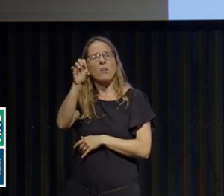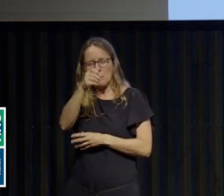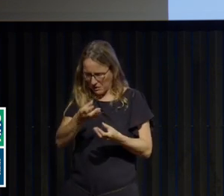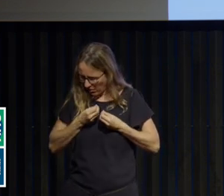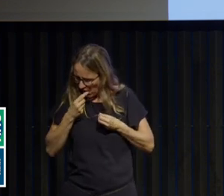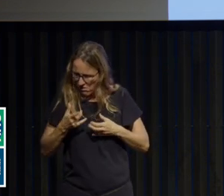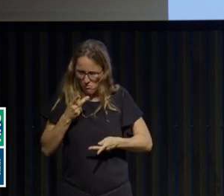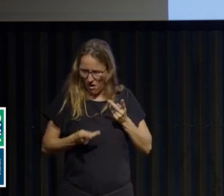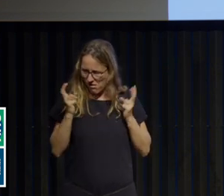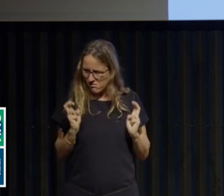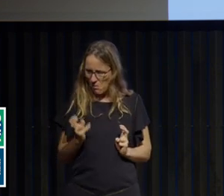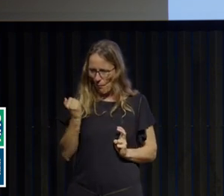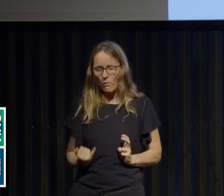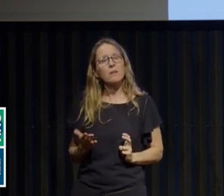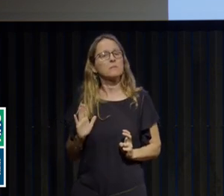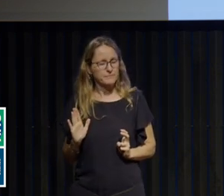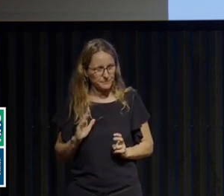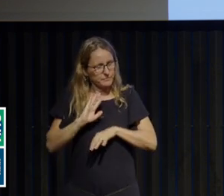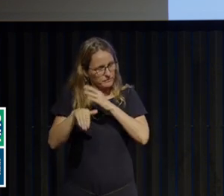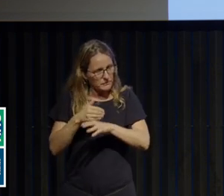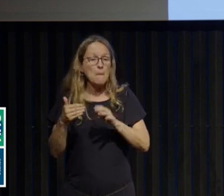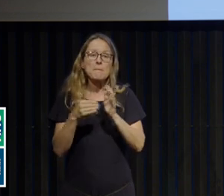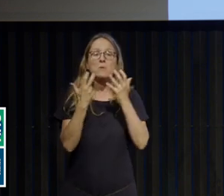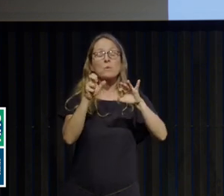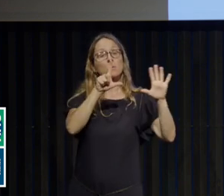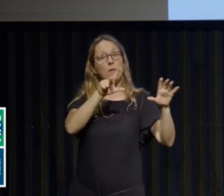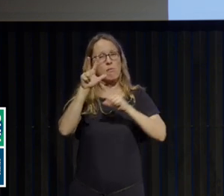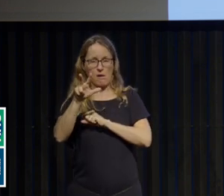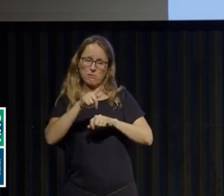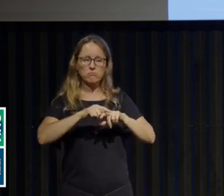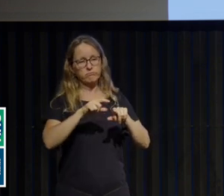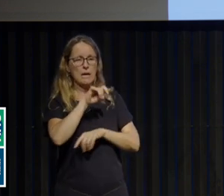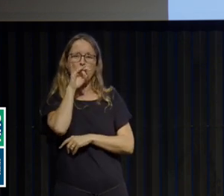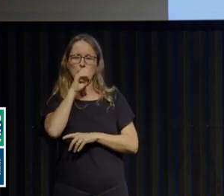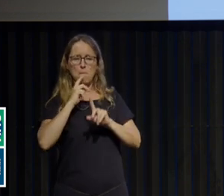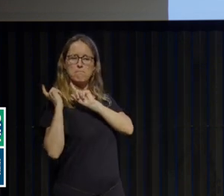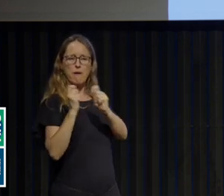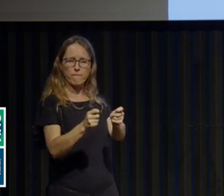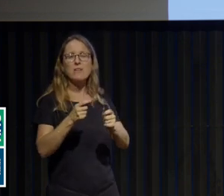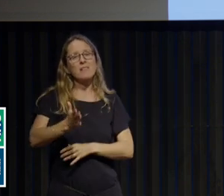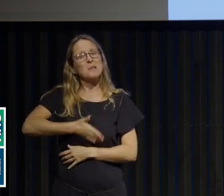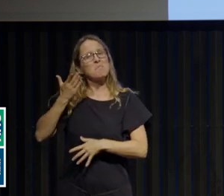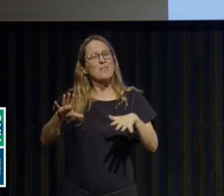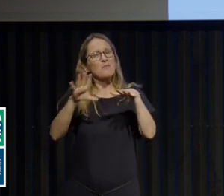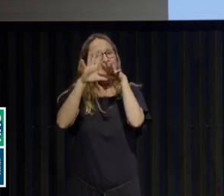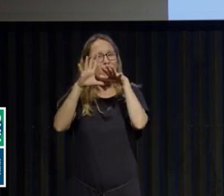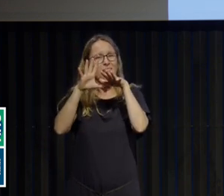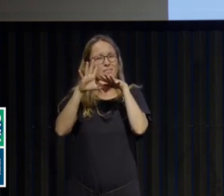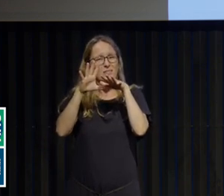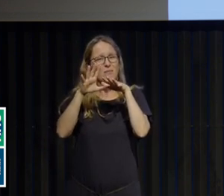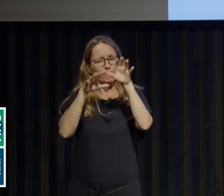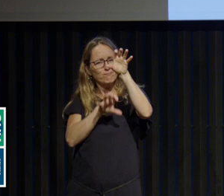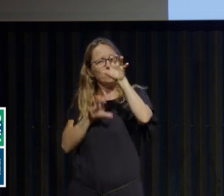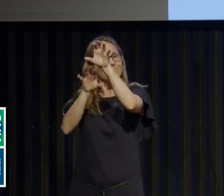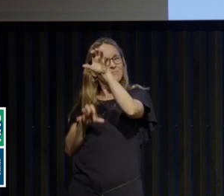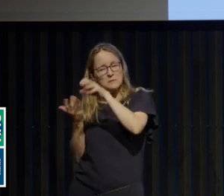Là, donc, à partir de 1873, on individualise les maladies. Et j'aime bien présenter ces gravures qui montrent, finalement, l'autosatisfaction